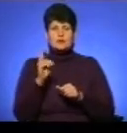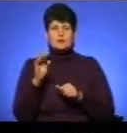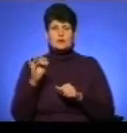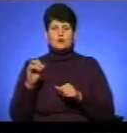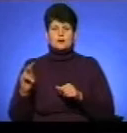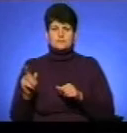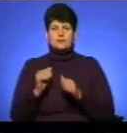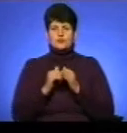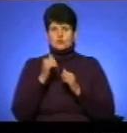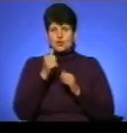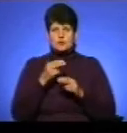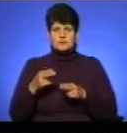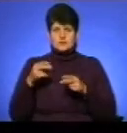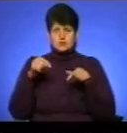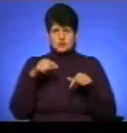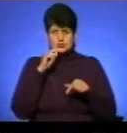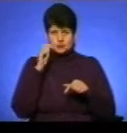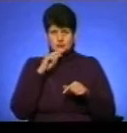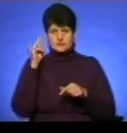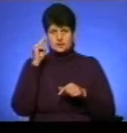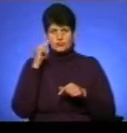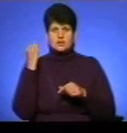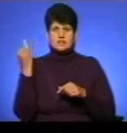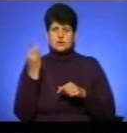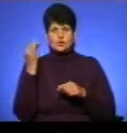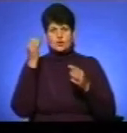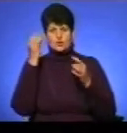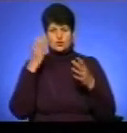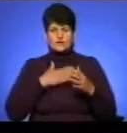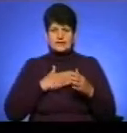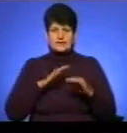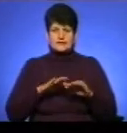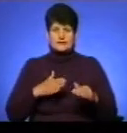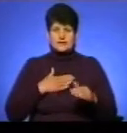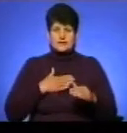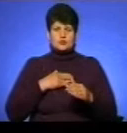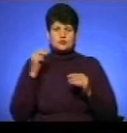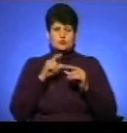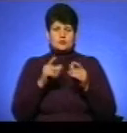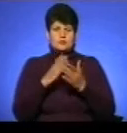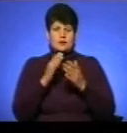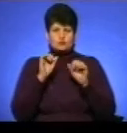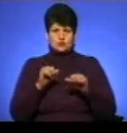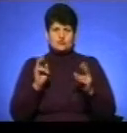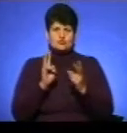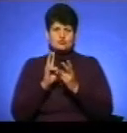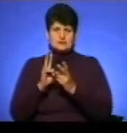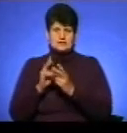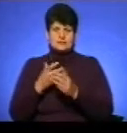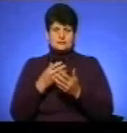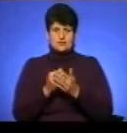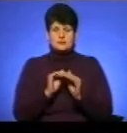Щорок ми приїжджаємо сюди на Україну, ми вивчимо історію, культуру. Діти нашого ліцею мають можливість зустрітися зі своїми однолітками,